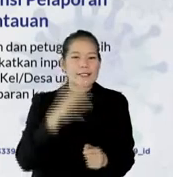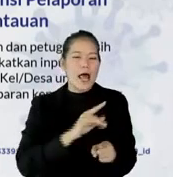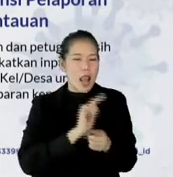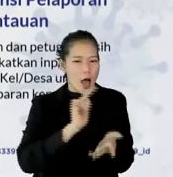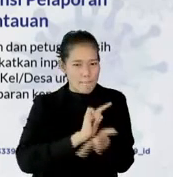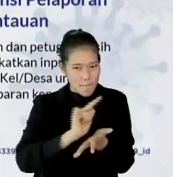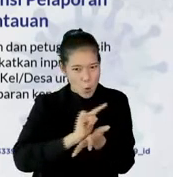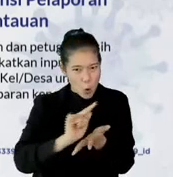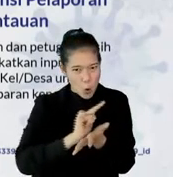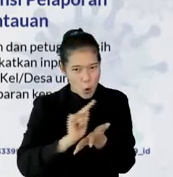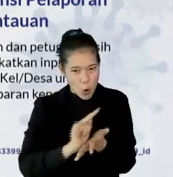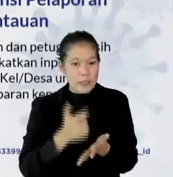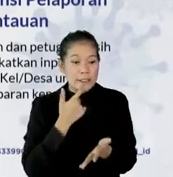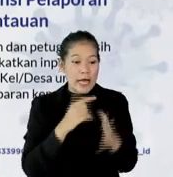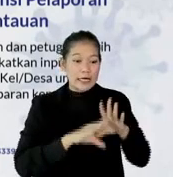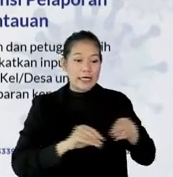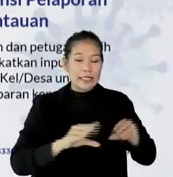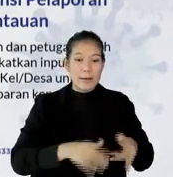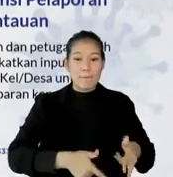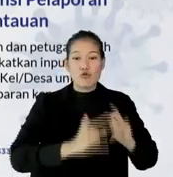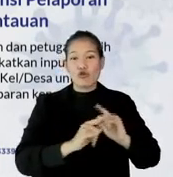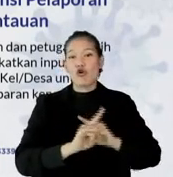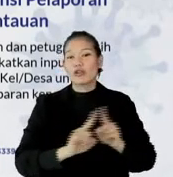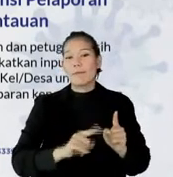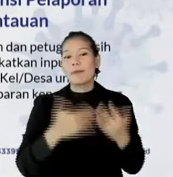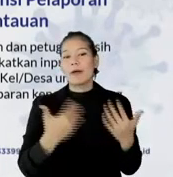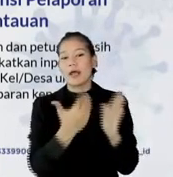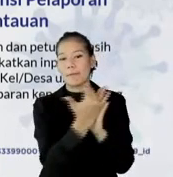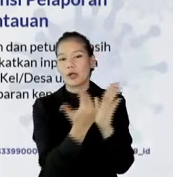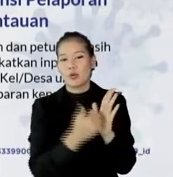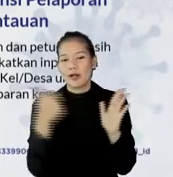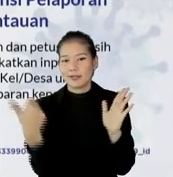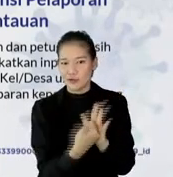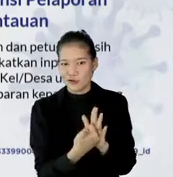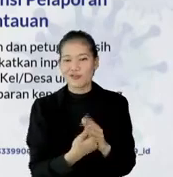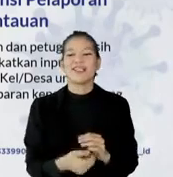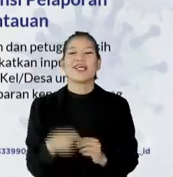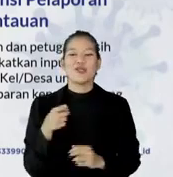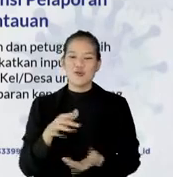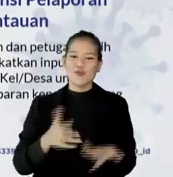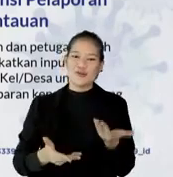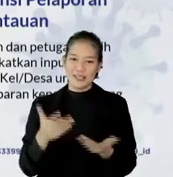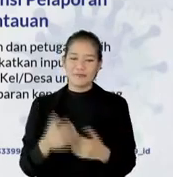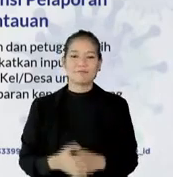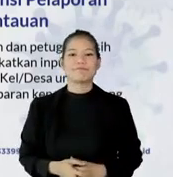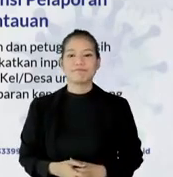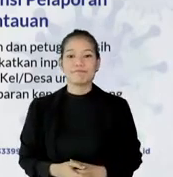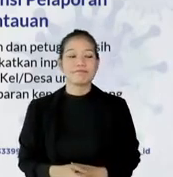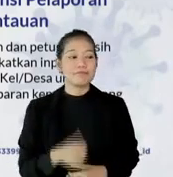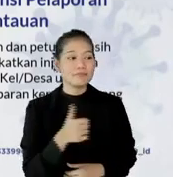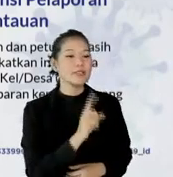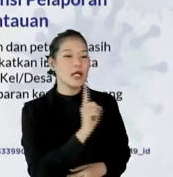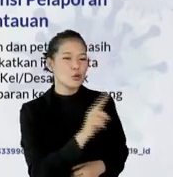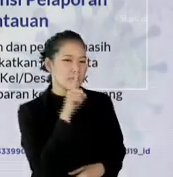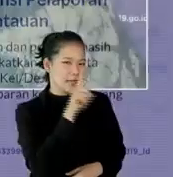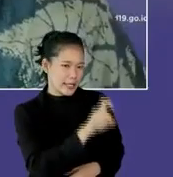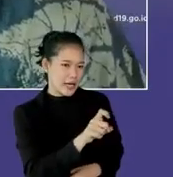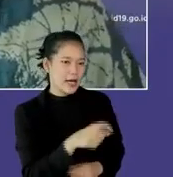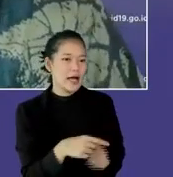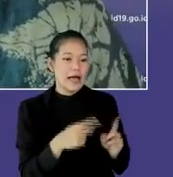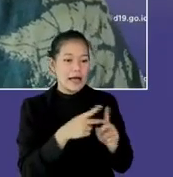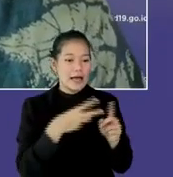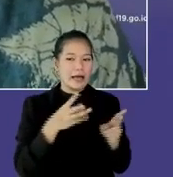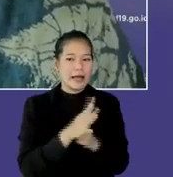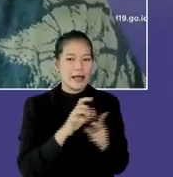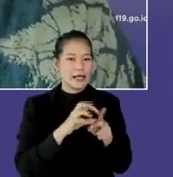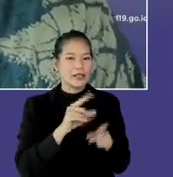melaporkan, tidak hanya kinerja posko, tapi juga monitoring kepatuhan protokol kesehatannya. Itu mungkin dokter Rola Sammeri-nya. Baik, ada satu pertanyaan, ini dari